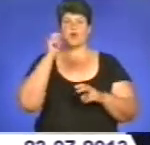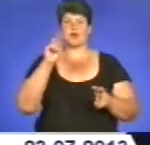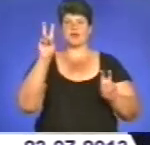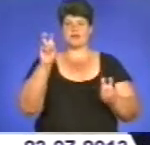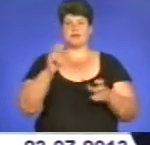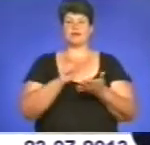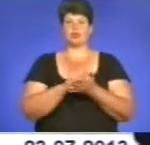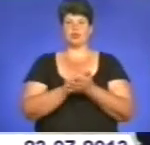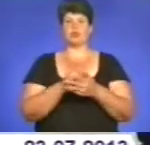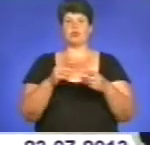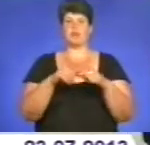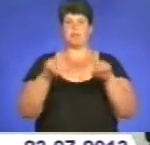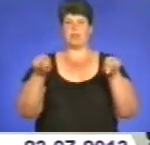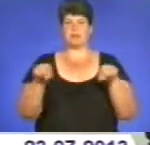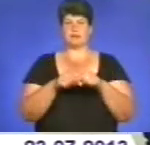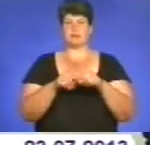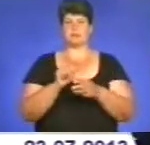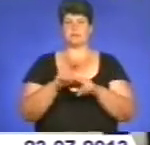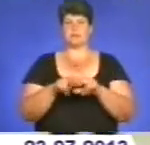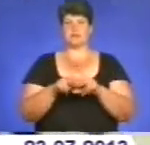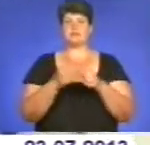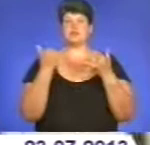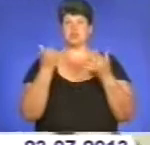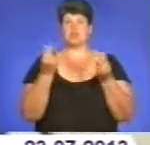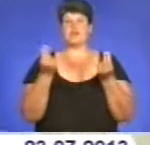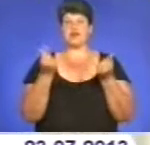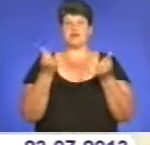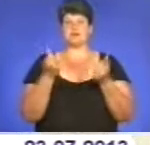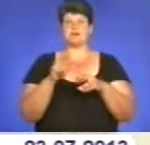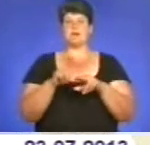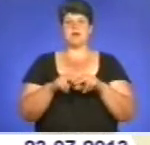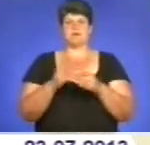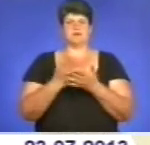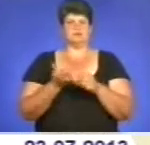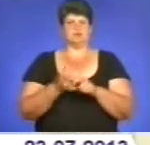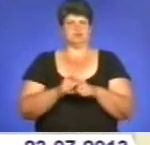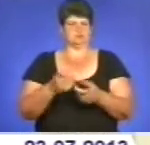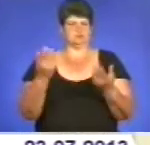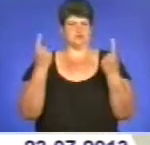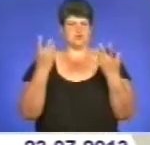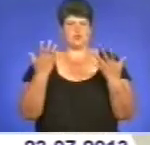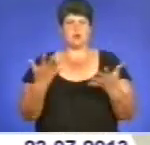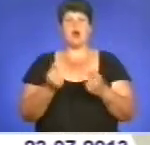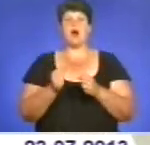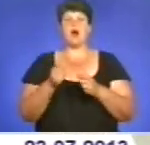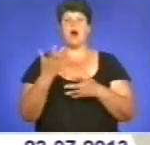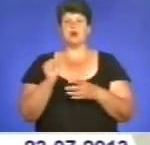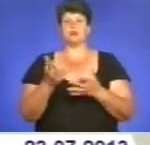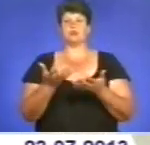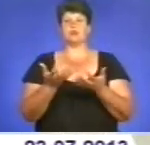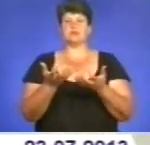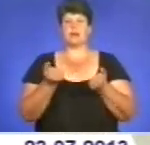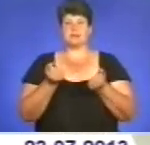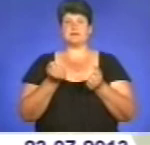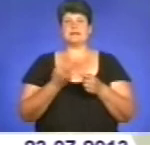Сергій Арбузов наголосив, нині вартість закордонного паспорта надто висока. А ще, аби уникнути ажіотажу на отримання документа,